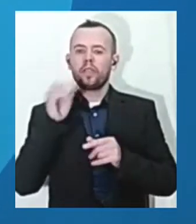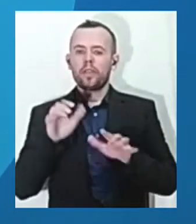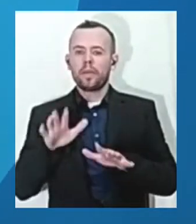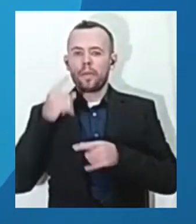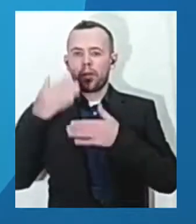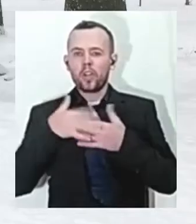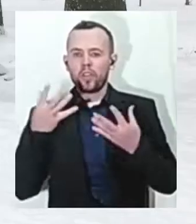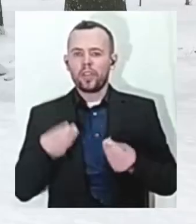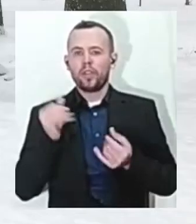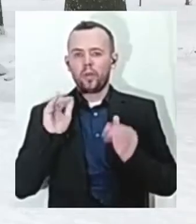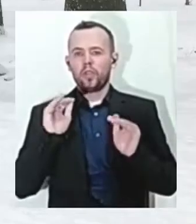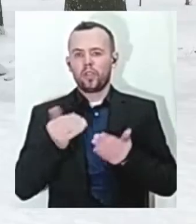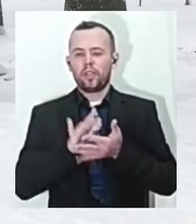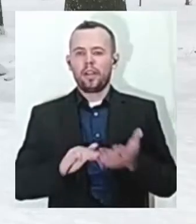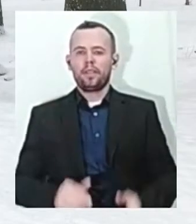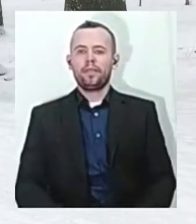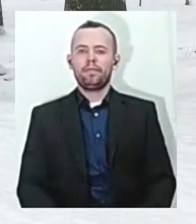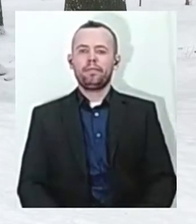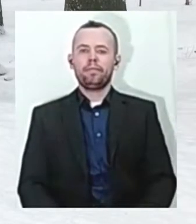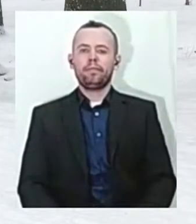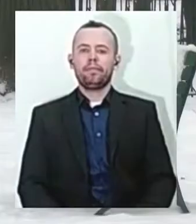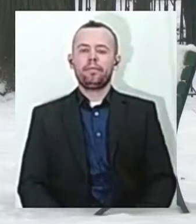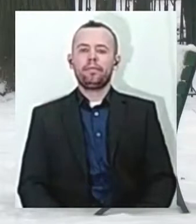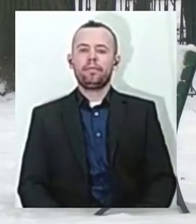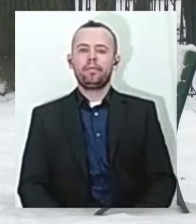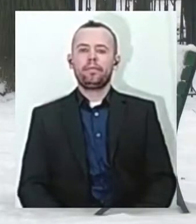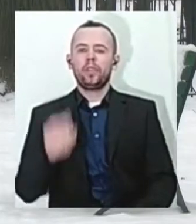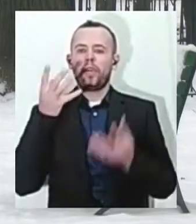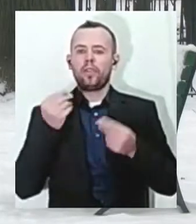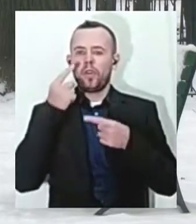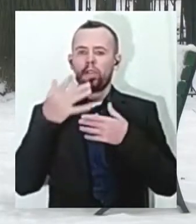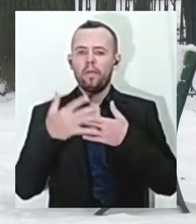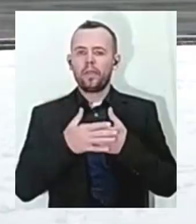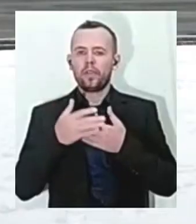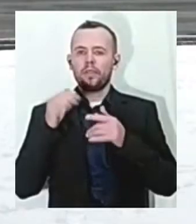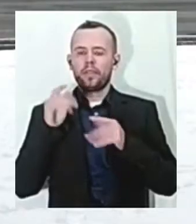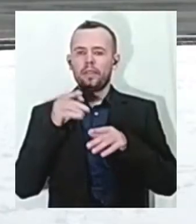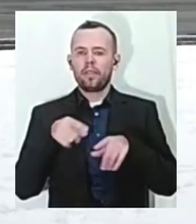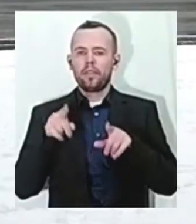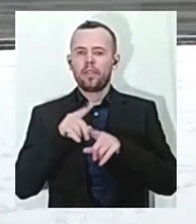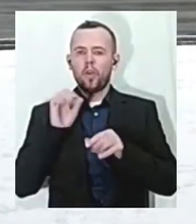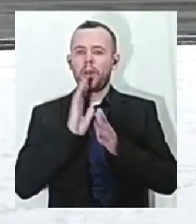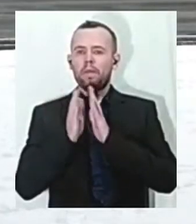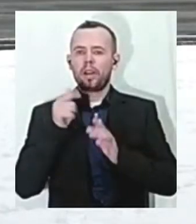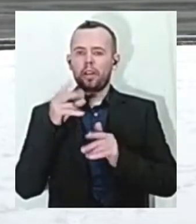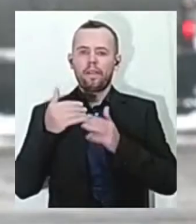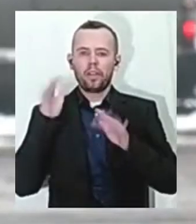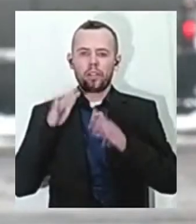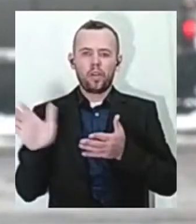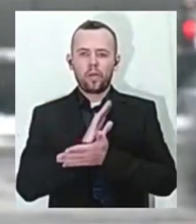у сюжеті далі. В день доріжки у парку космонавтів, що на проспекті Гагаріна, від снігу прибирає працівниця КП